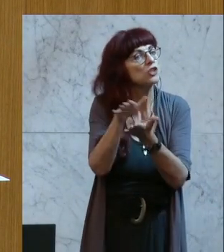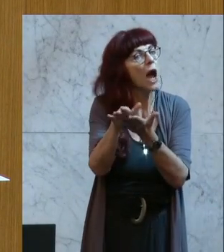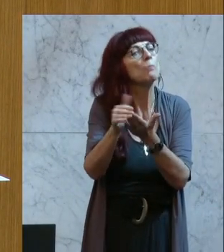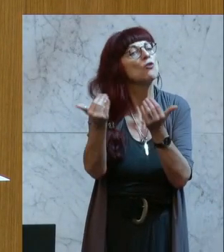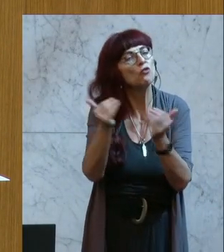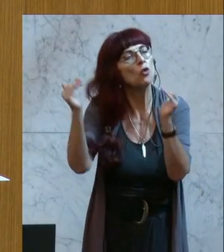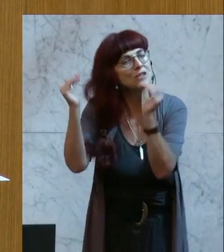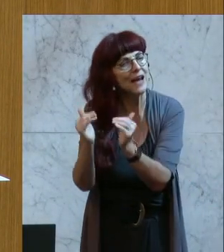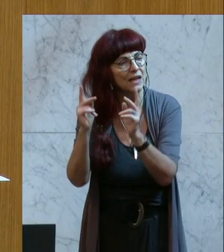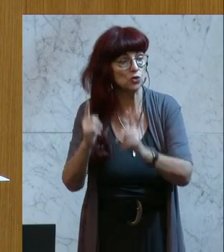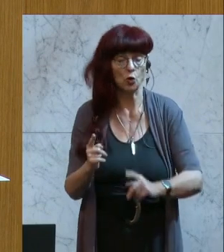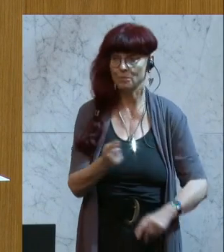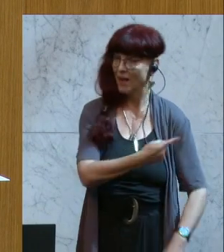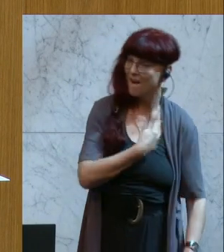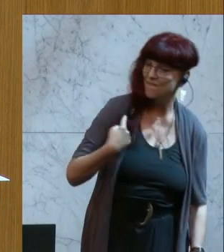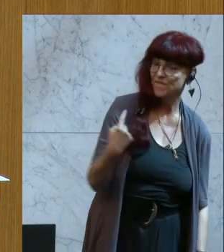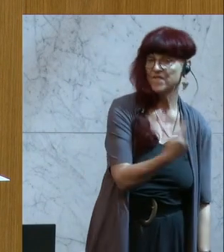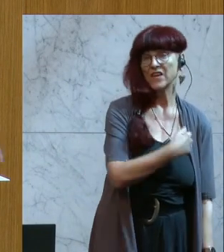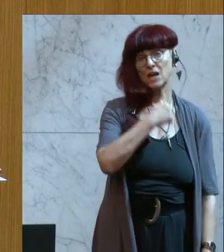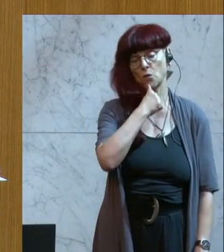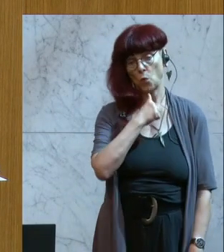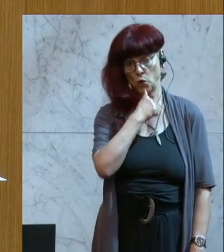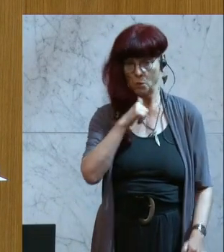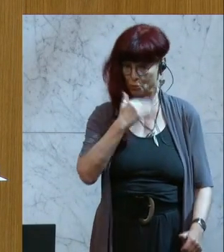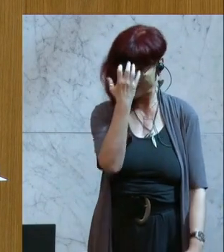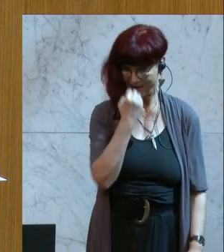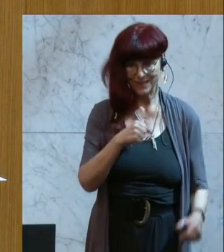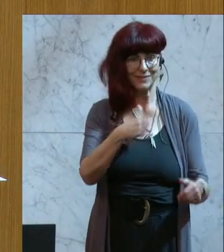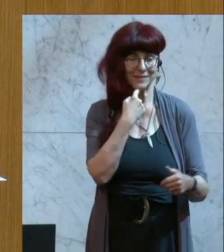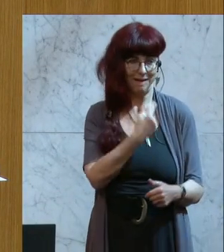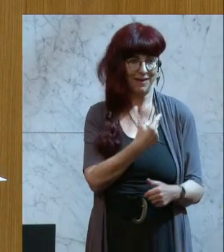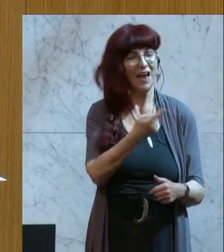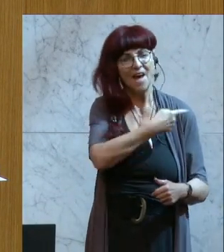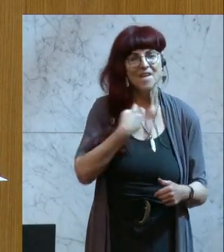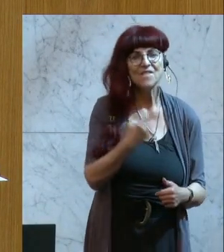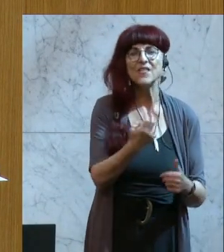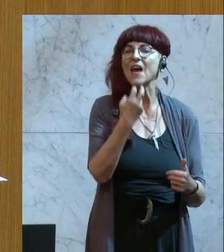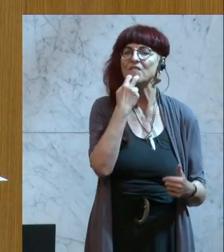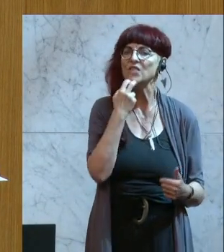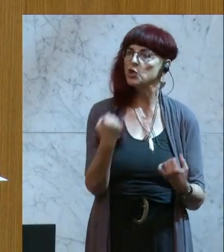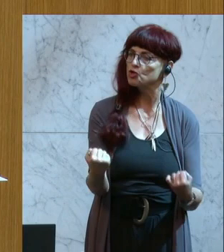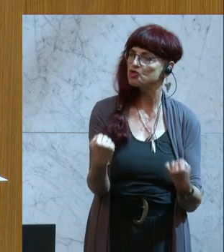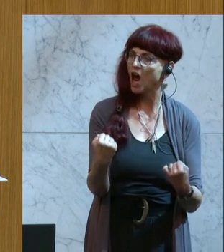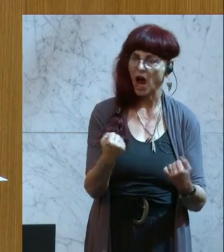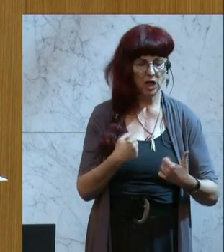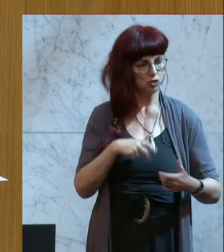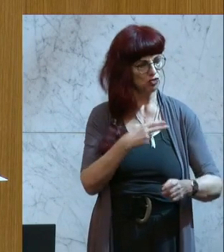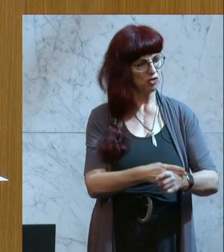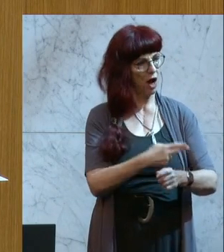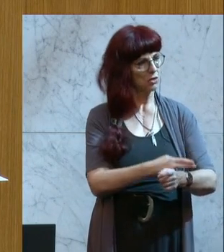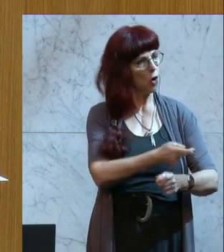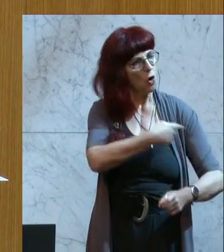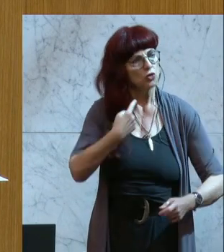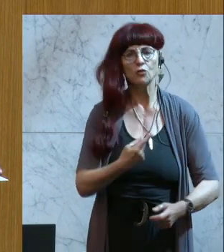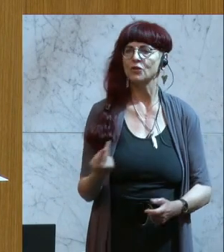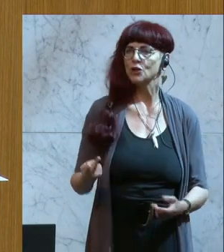Wir Grüne, das sage ich Ihnen in aller Ernsthaftigkeit, wir wollen einen starken Staat und wir sind stolz darauf, dass wir